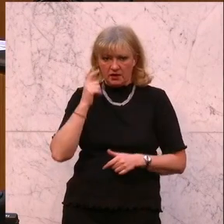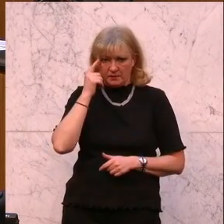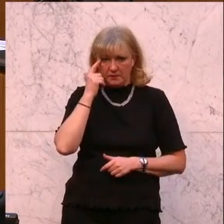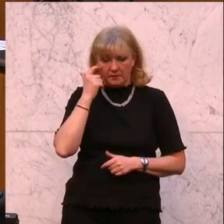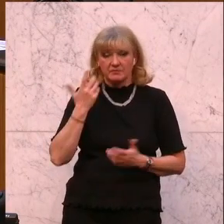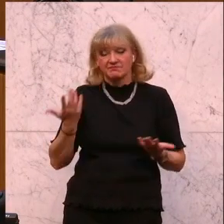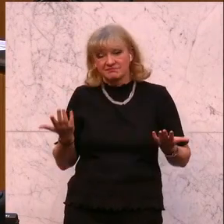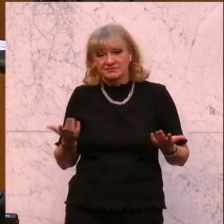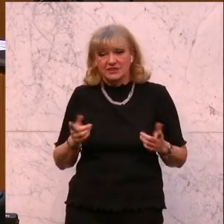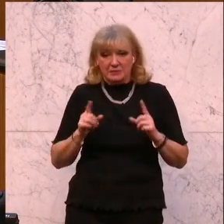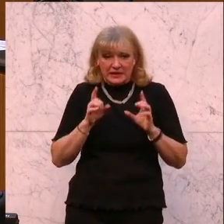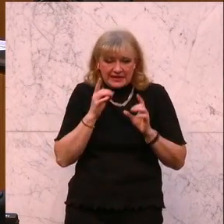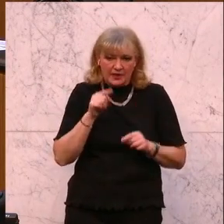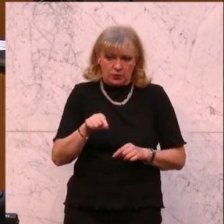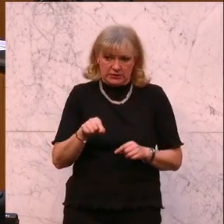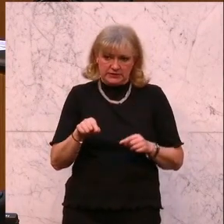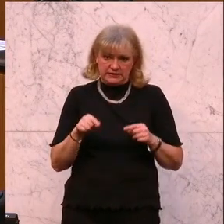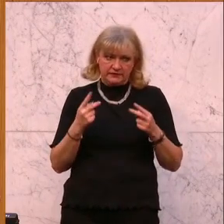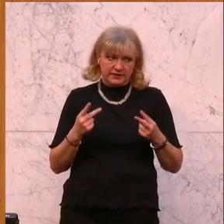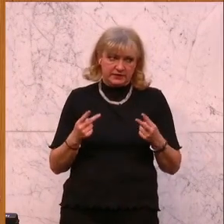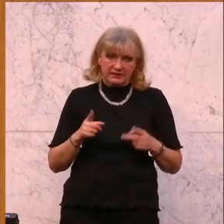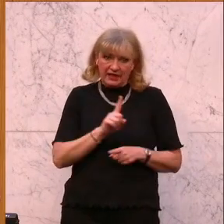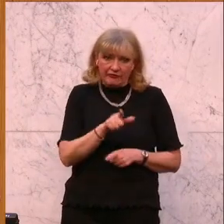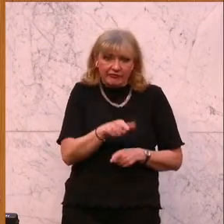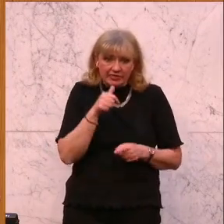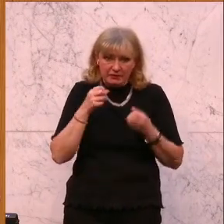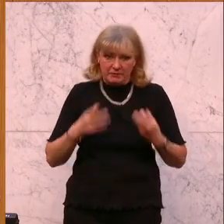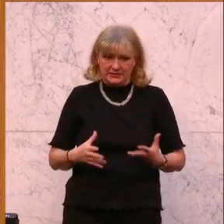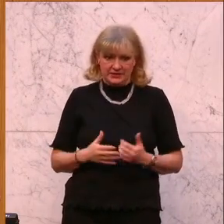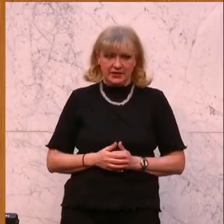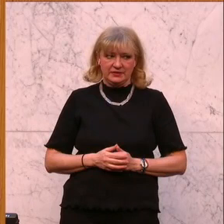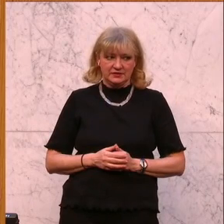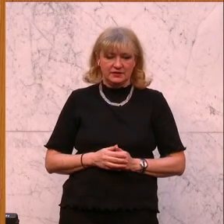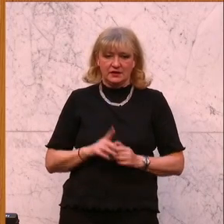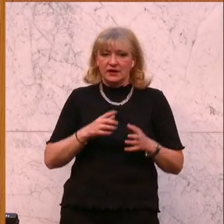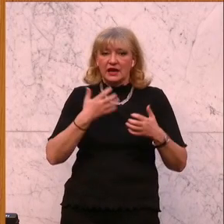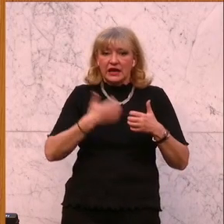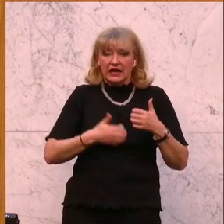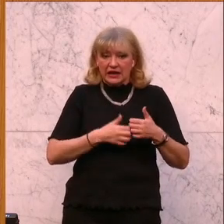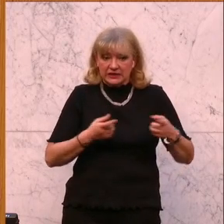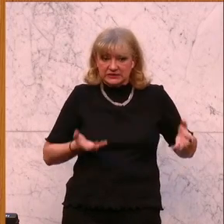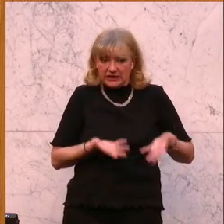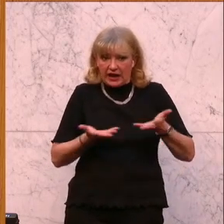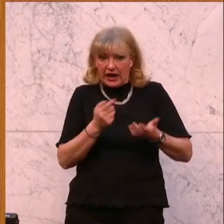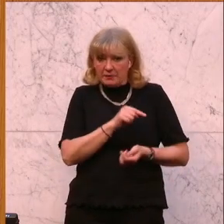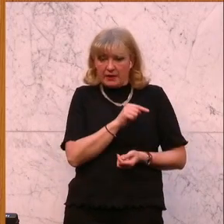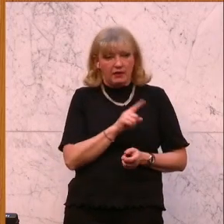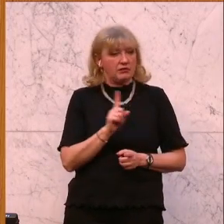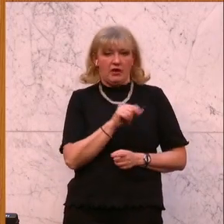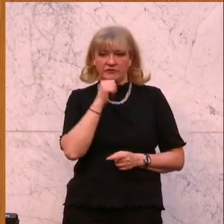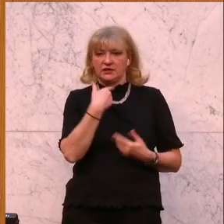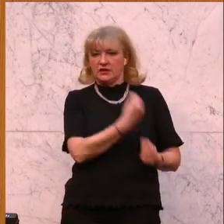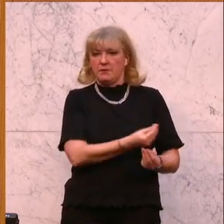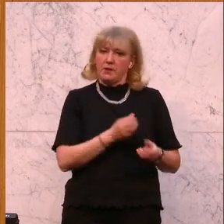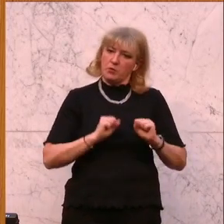Aber genau um das geht es. Genau das darf nicht passieren. Man darf Kriegstreibern keine Bühne auf der